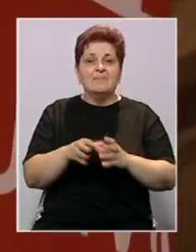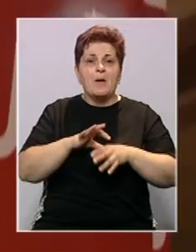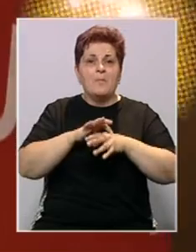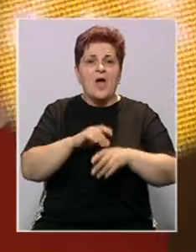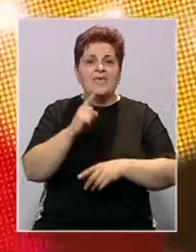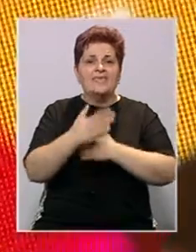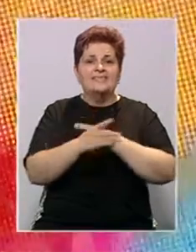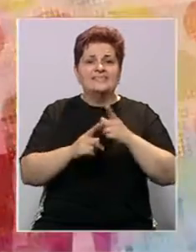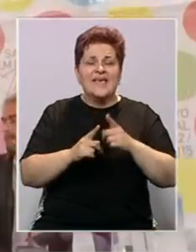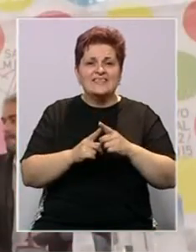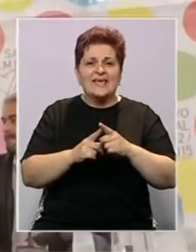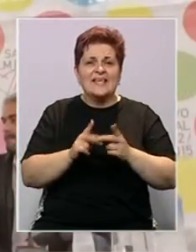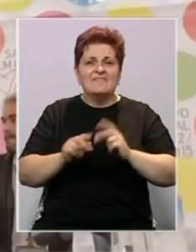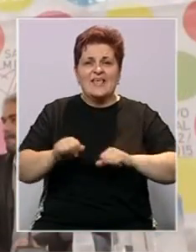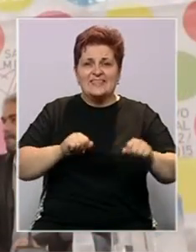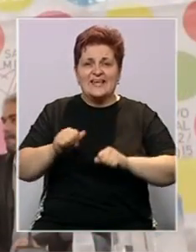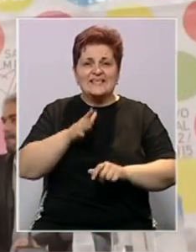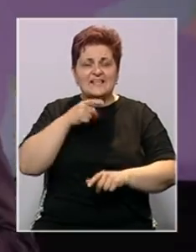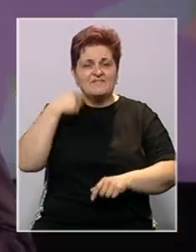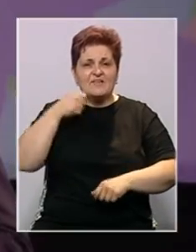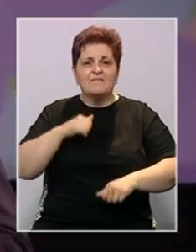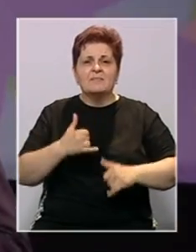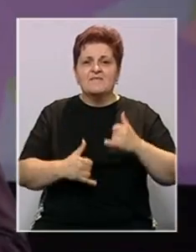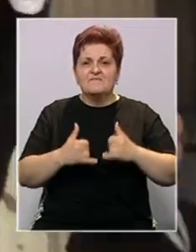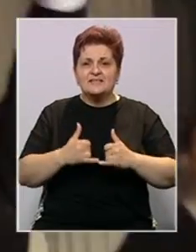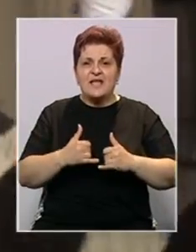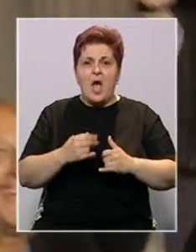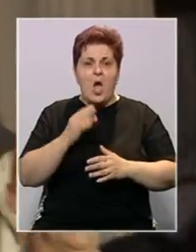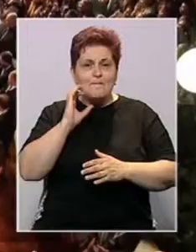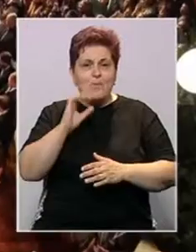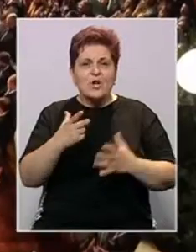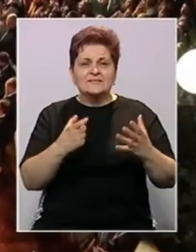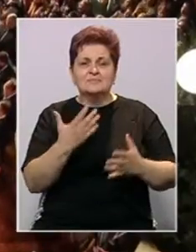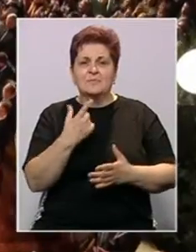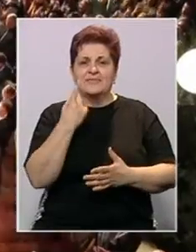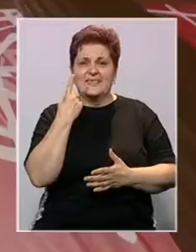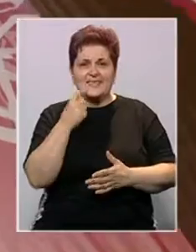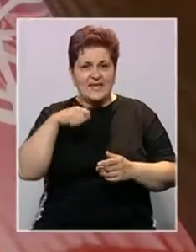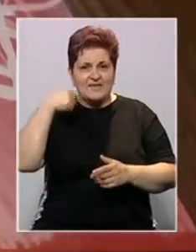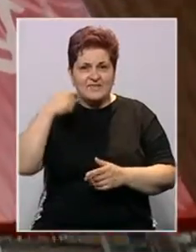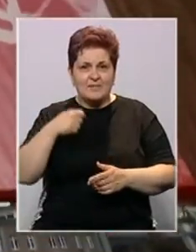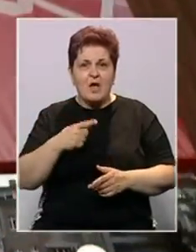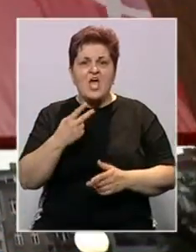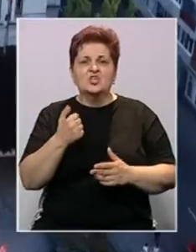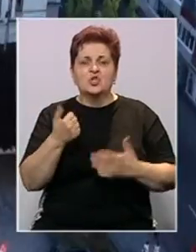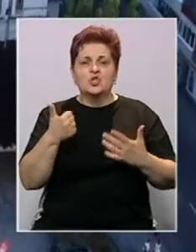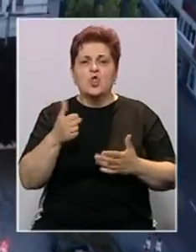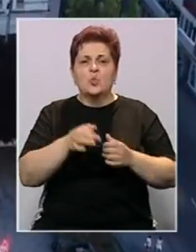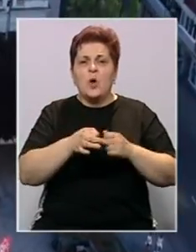vodstvom Izete Građević, kreativne direktorice Sarajevo film festivala. Pogledao je 751 film, 160